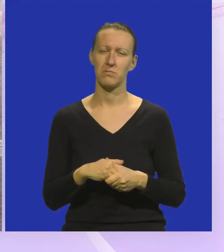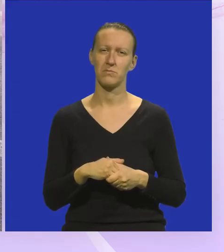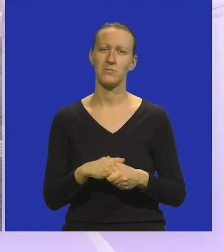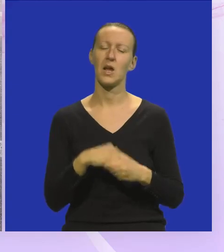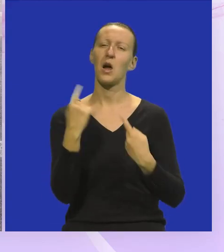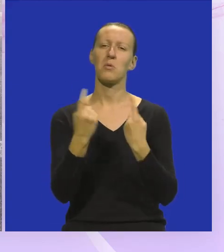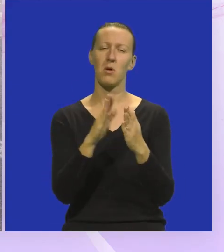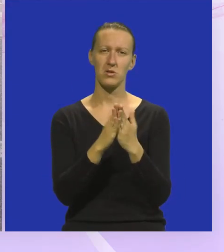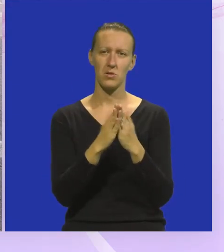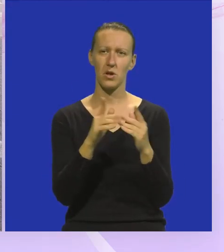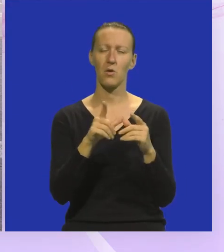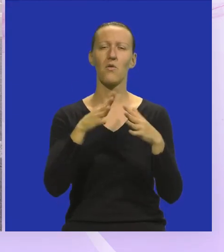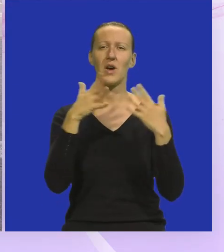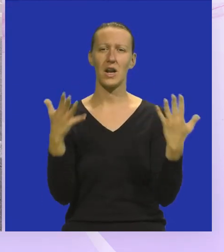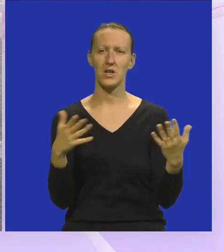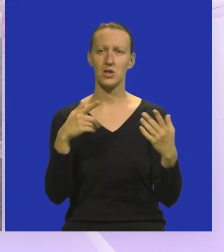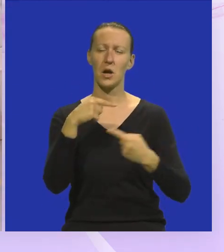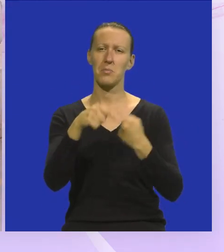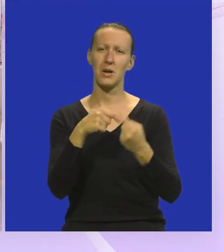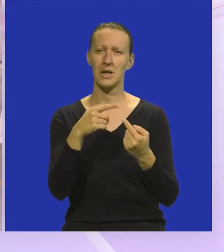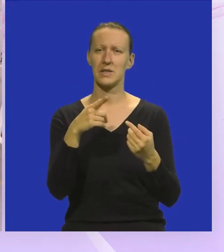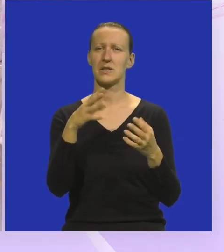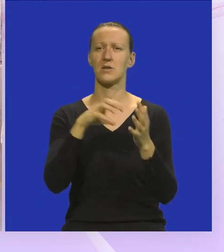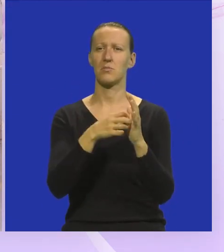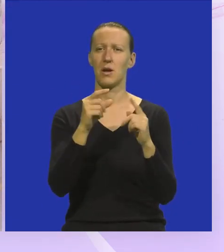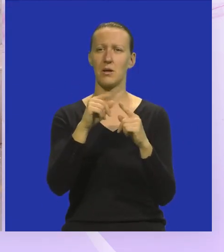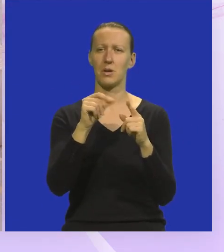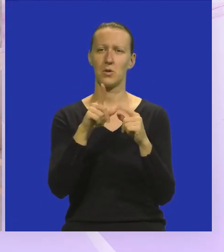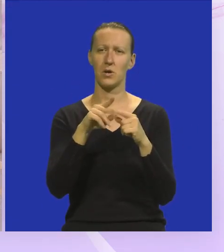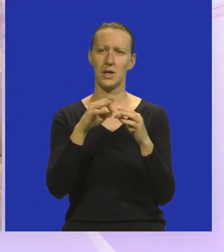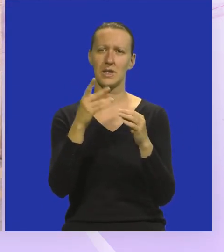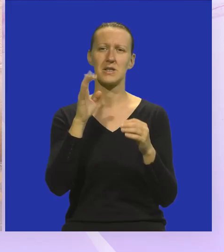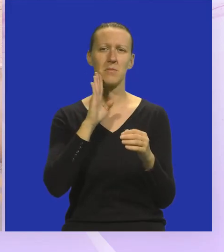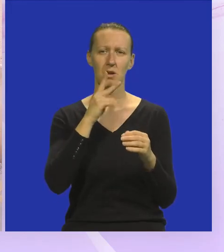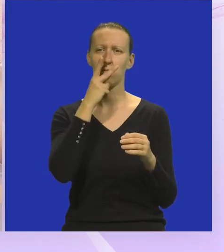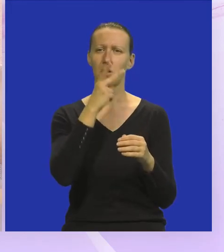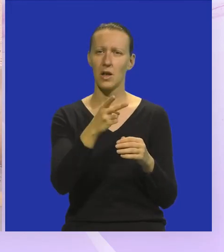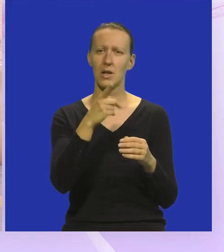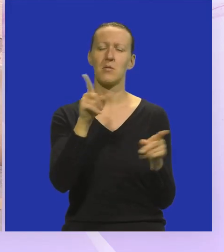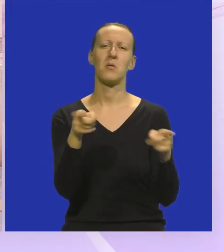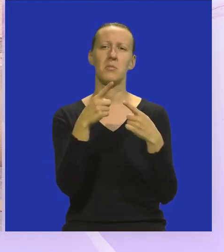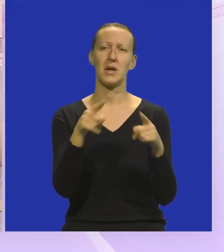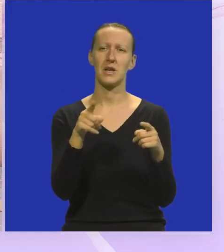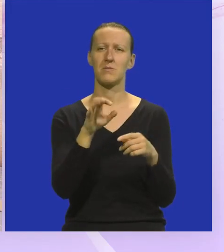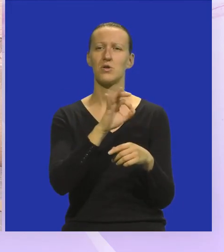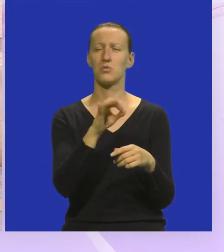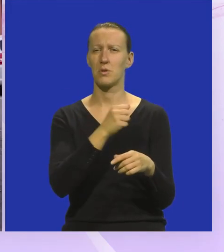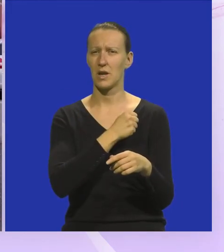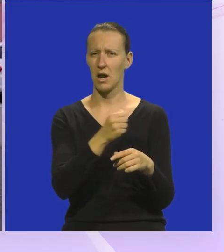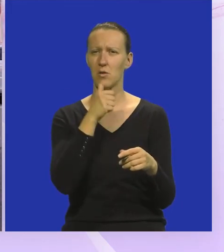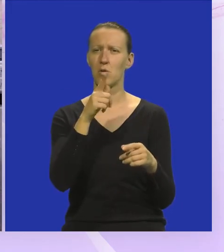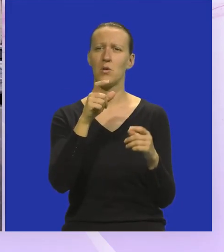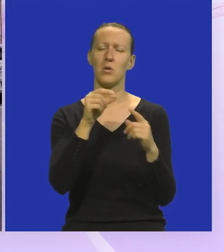Promociju slikovnice uveličale su plesačice plesnog studija Piruete iz Medulina. Pogledajmo pjesmu Superhero u